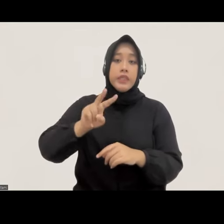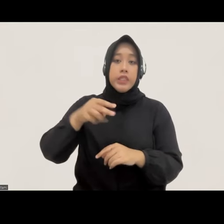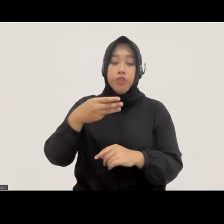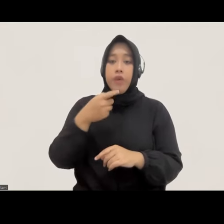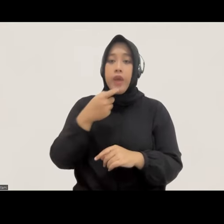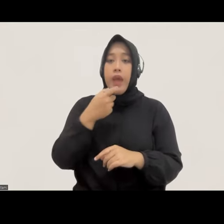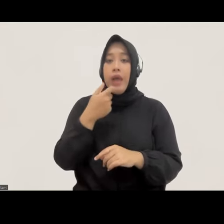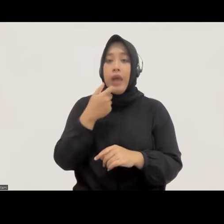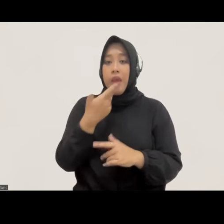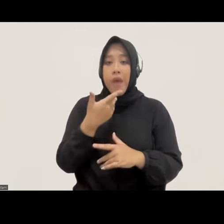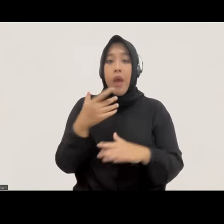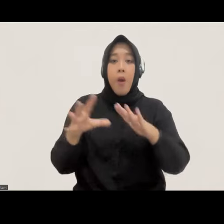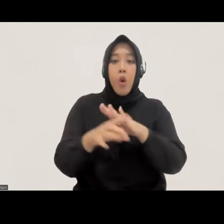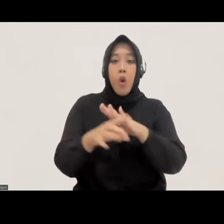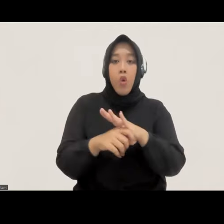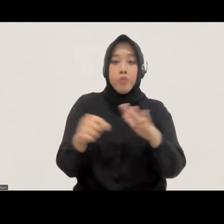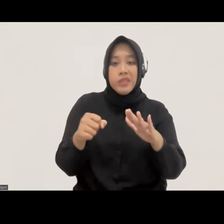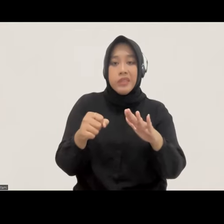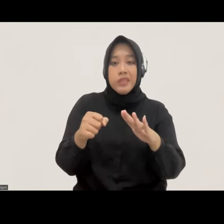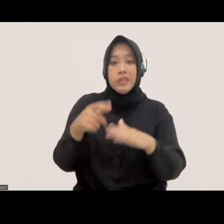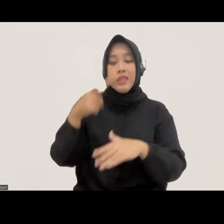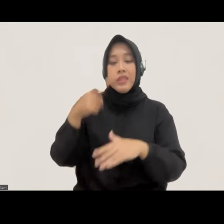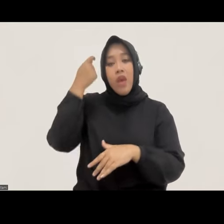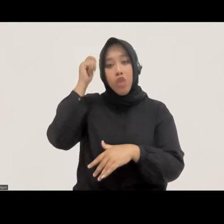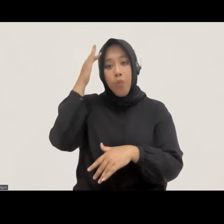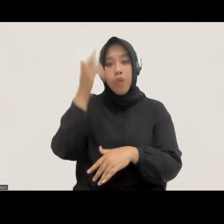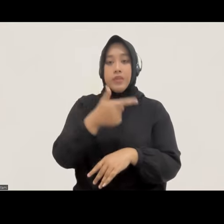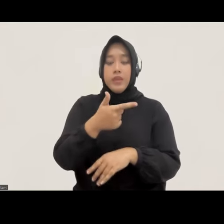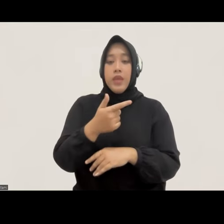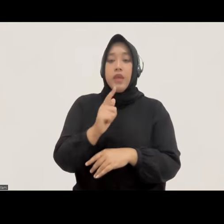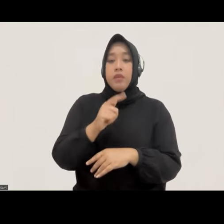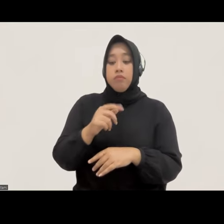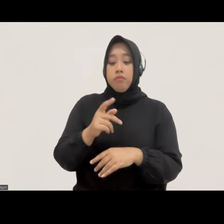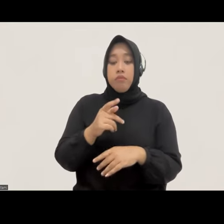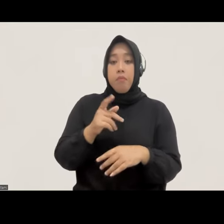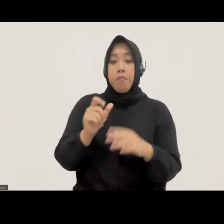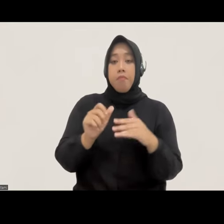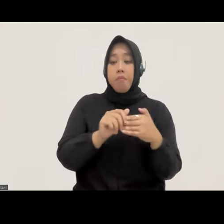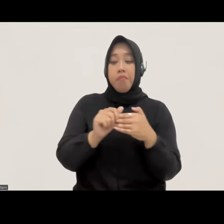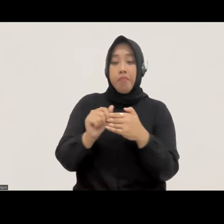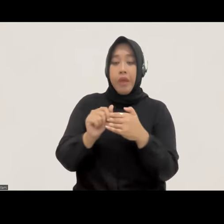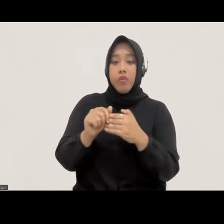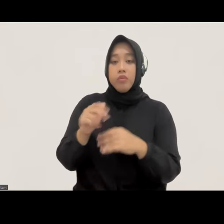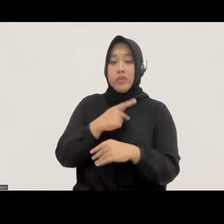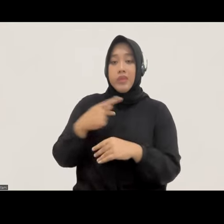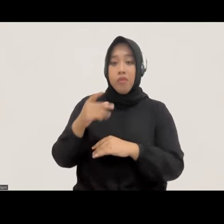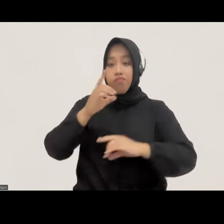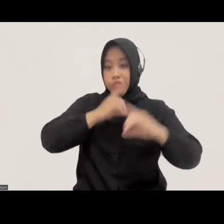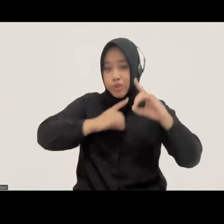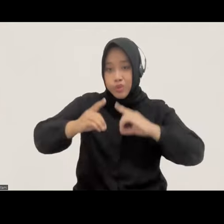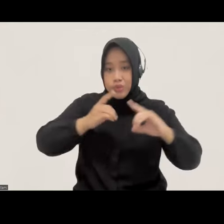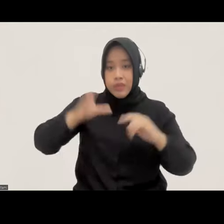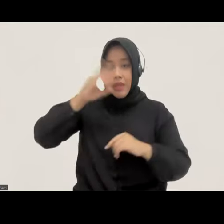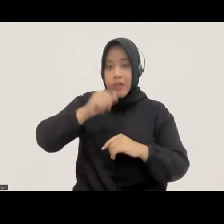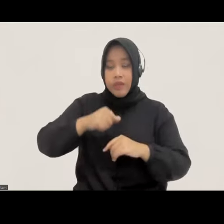di tubuh kepolisian itu sendiri. Nah ini mengantarkan kita pada diskusi kita pada hari ini, pada